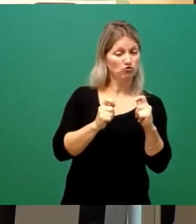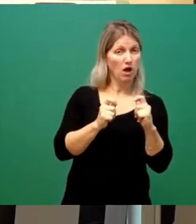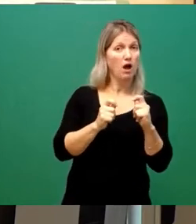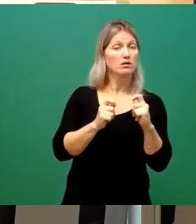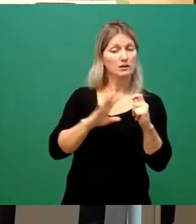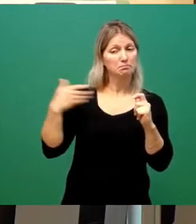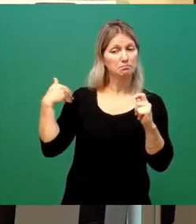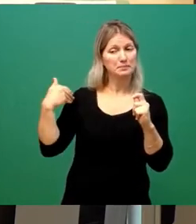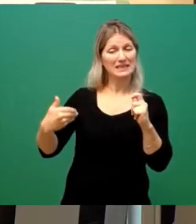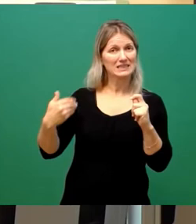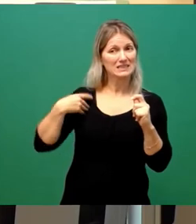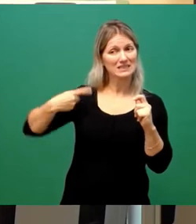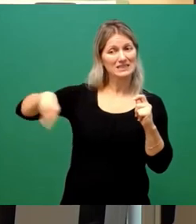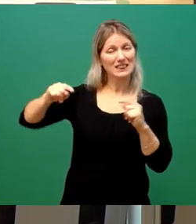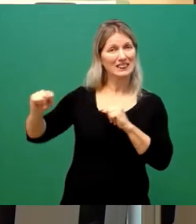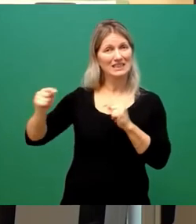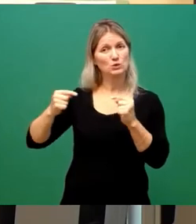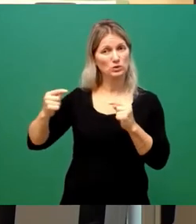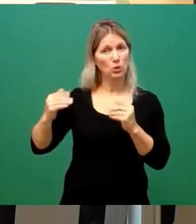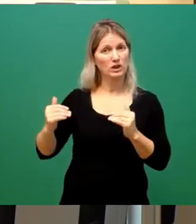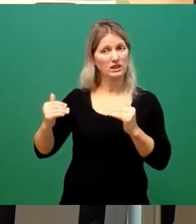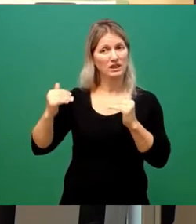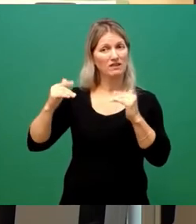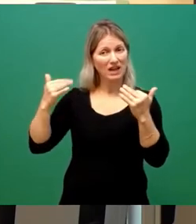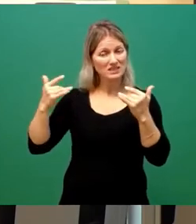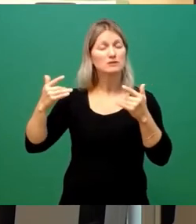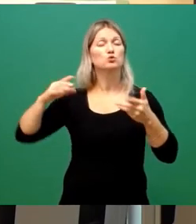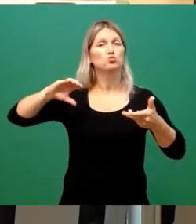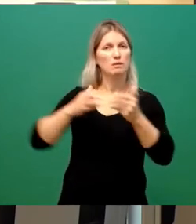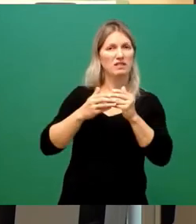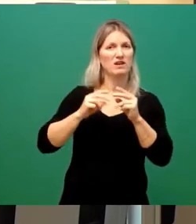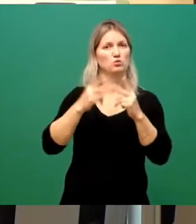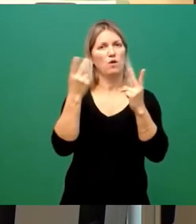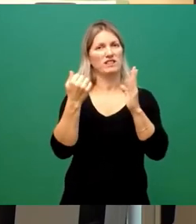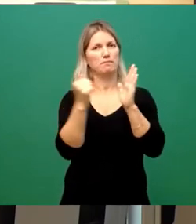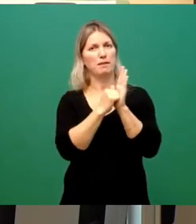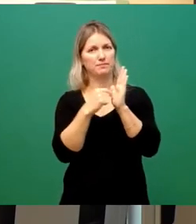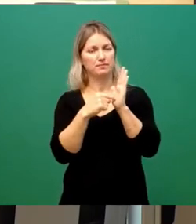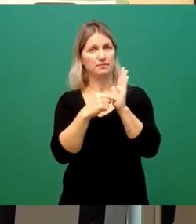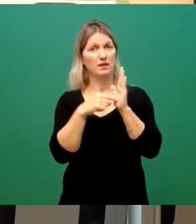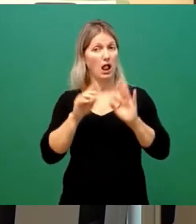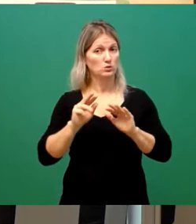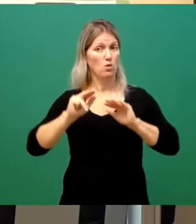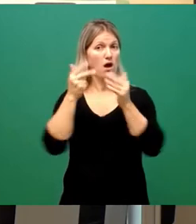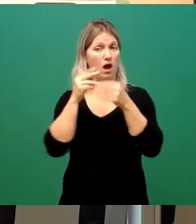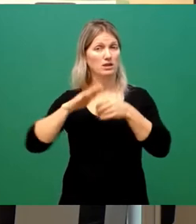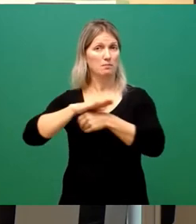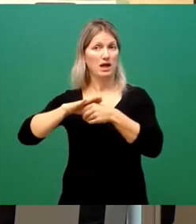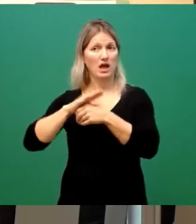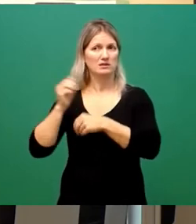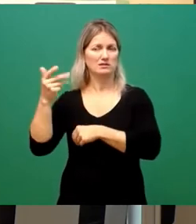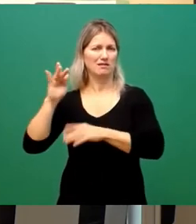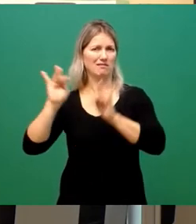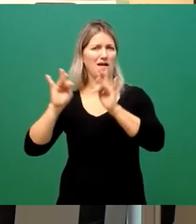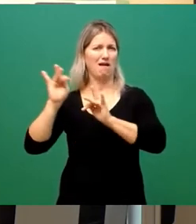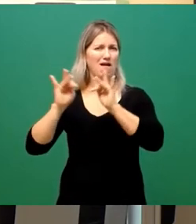darstellt. Also der achte Bereich, weil heftig diskutiert und von einigen präferiert steht dort so mit drin.